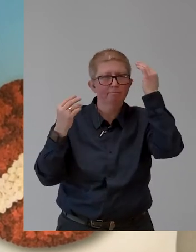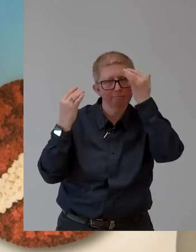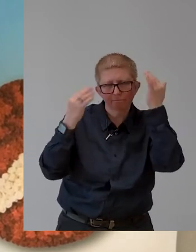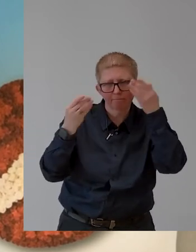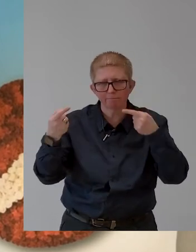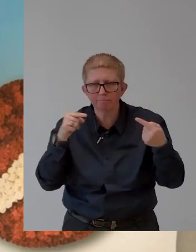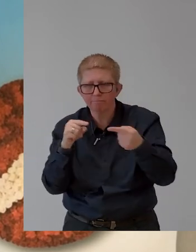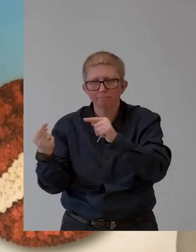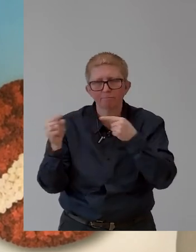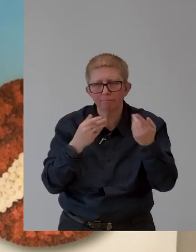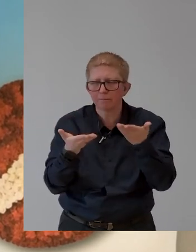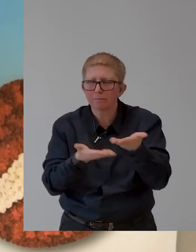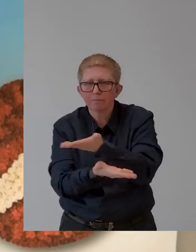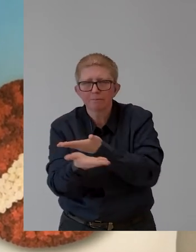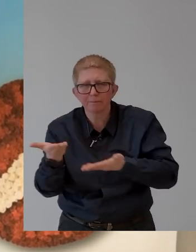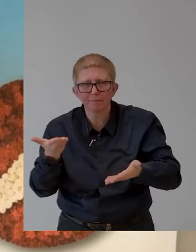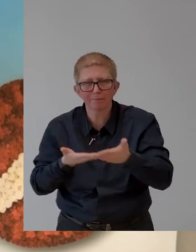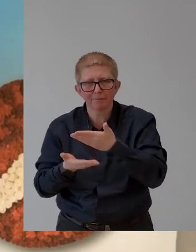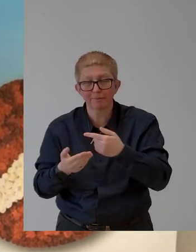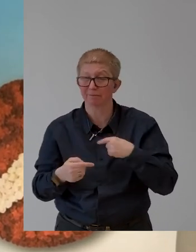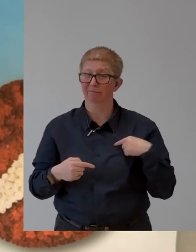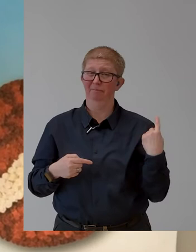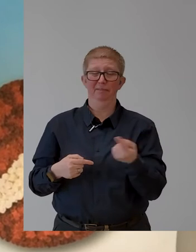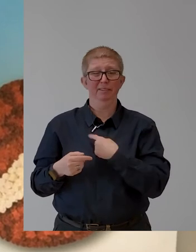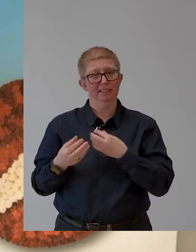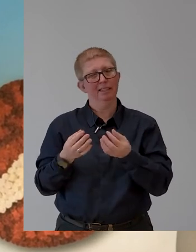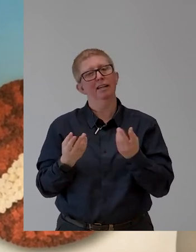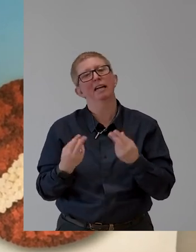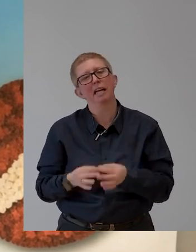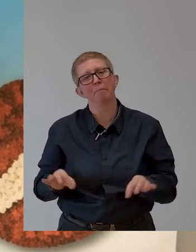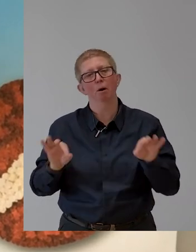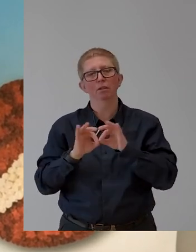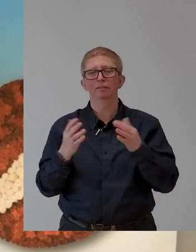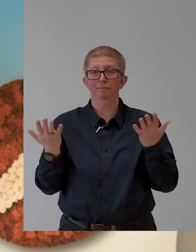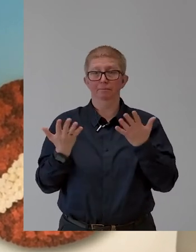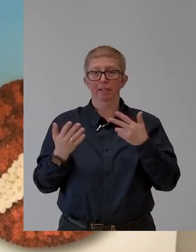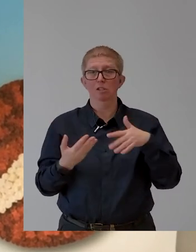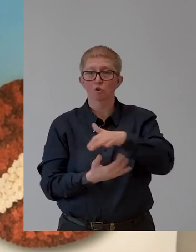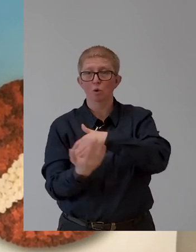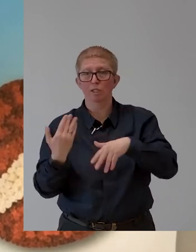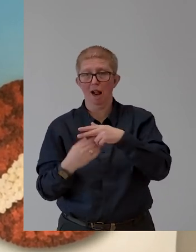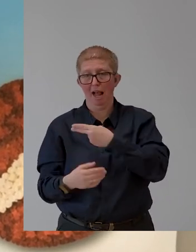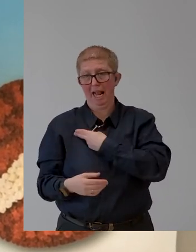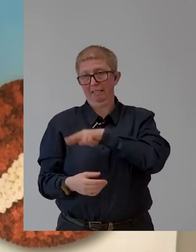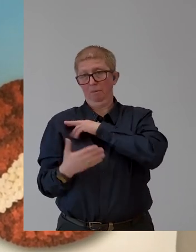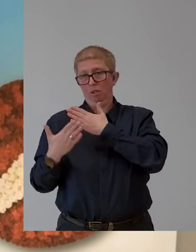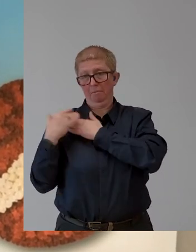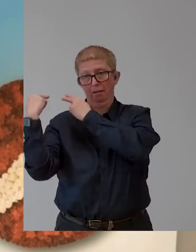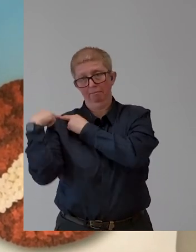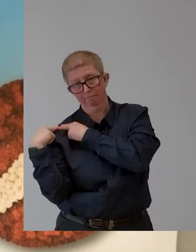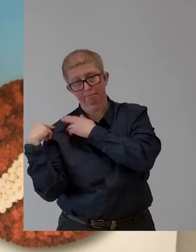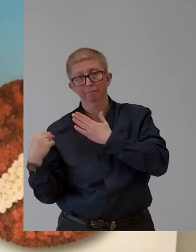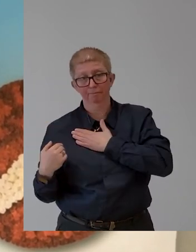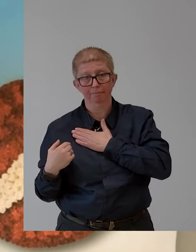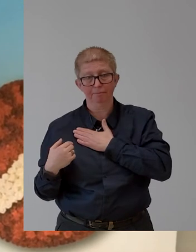the social responsibility of our company, which has grown over many years, but, and I think this is also important, but